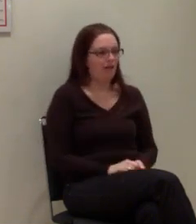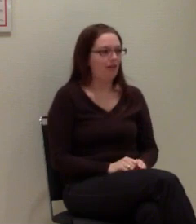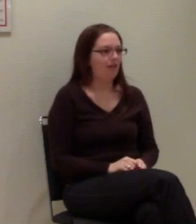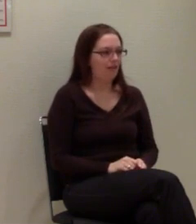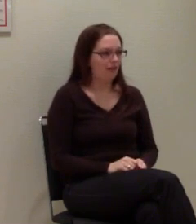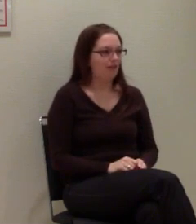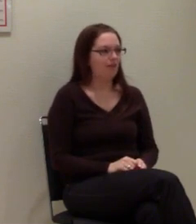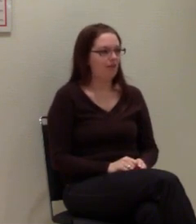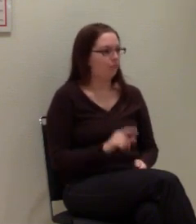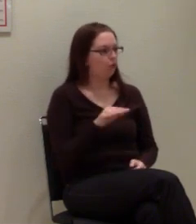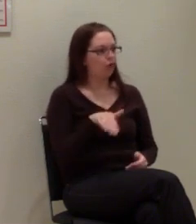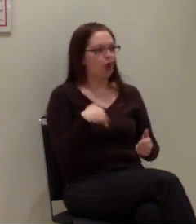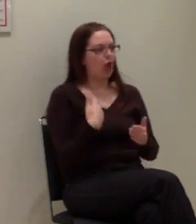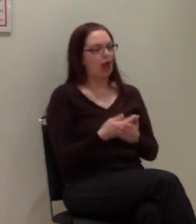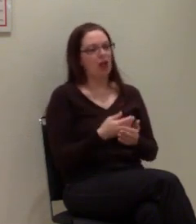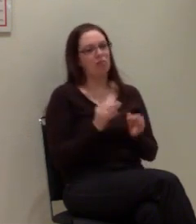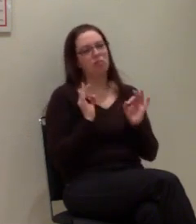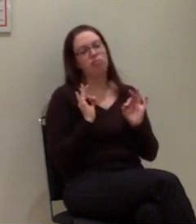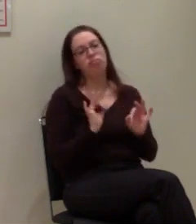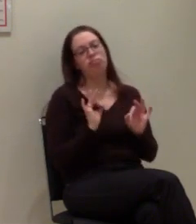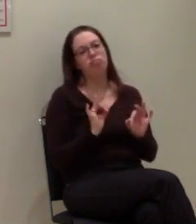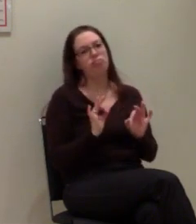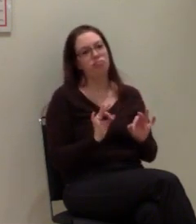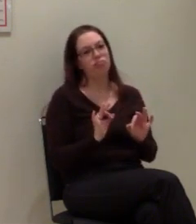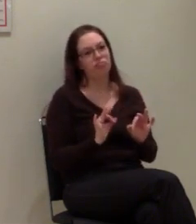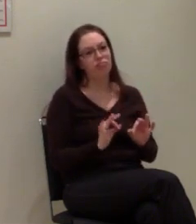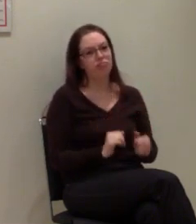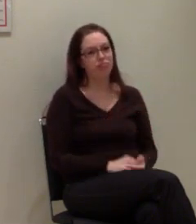guter Wert, den man da bekommt.